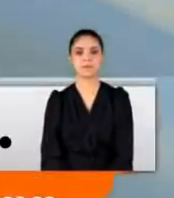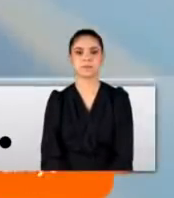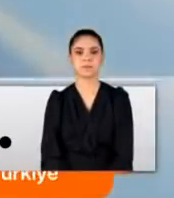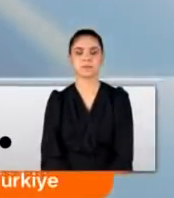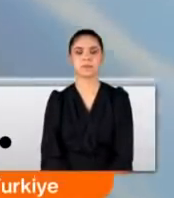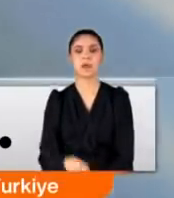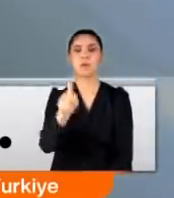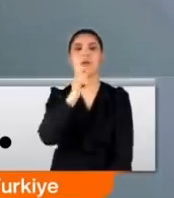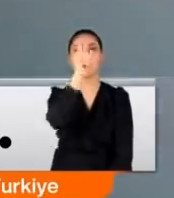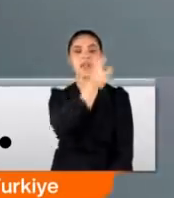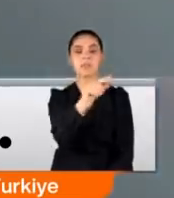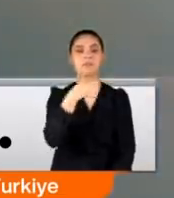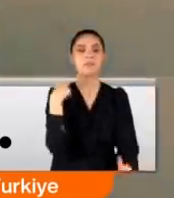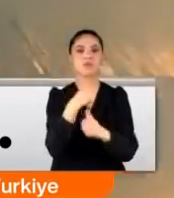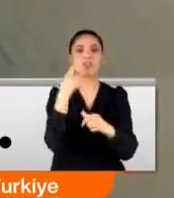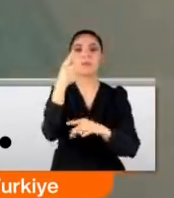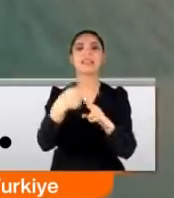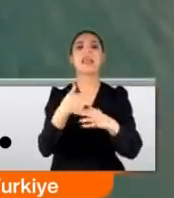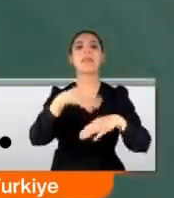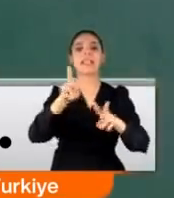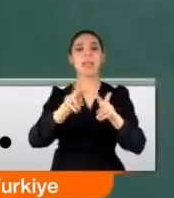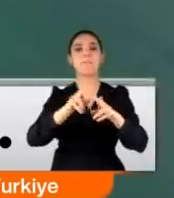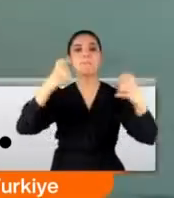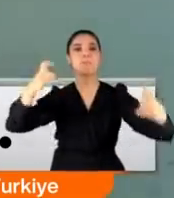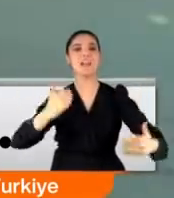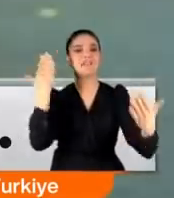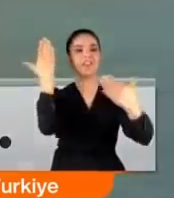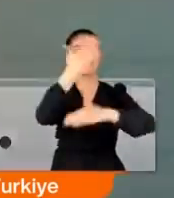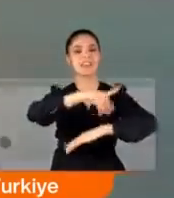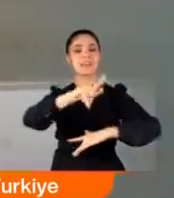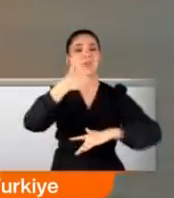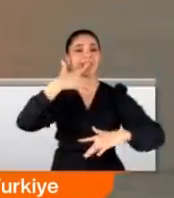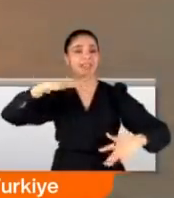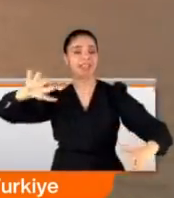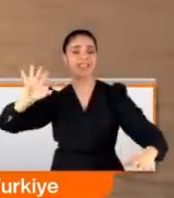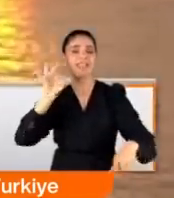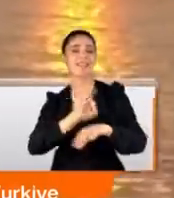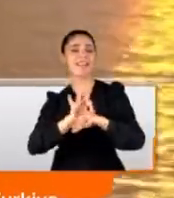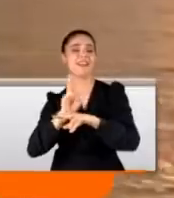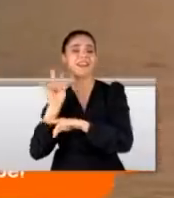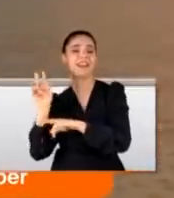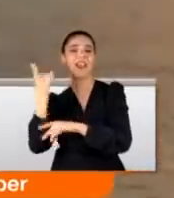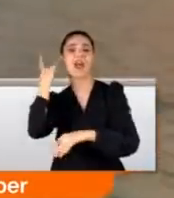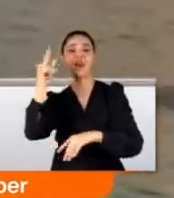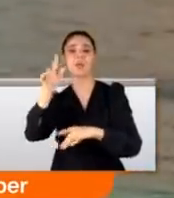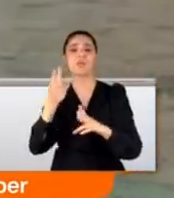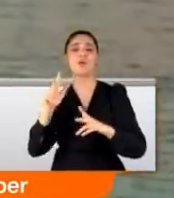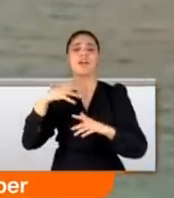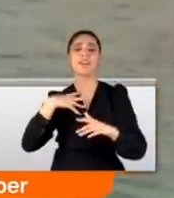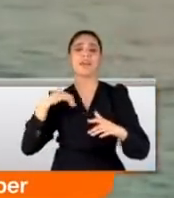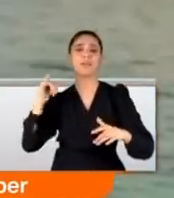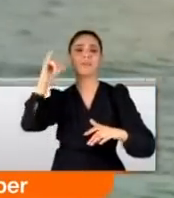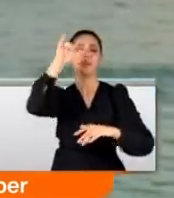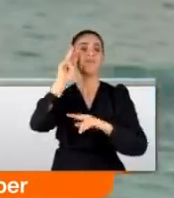Browning bu kez bir tatbikatta değil, Maldivler'deydi. Uzun kumsalların üzerinde dakikalarca uçtu ve manzaranın keyfini